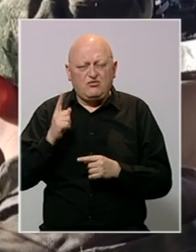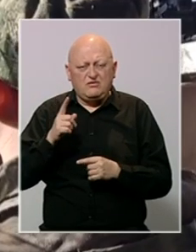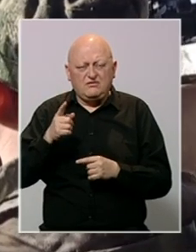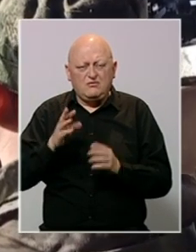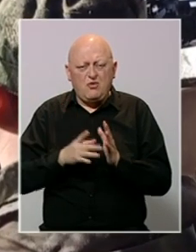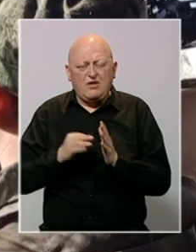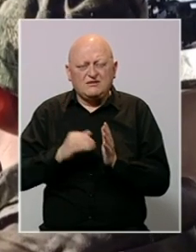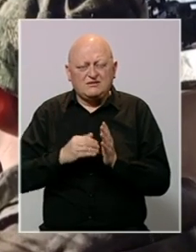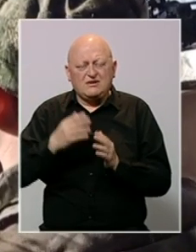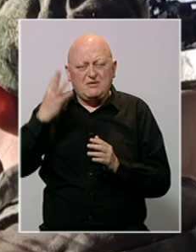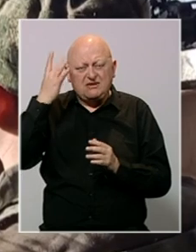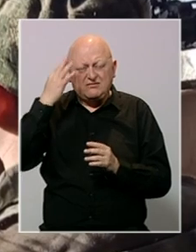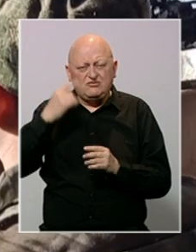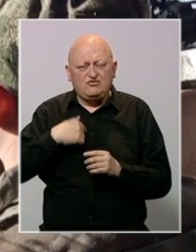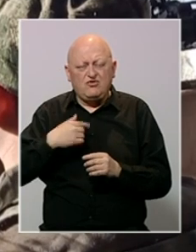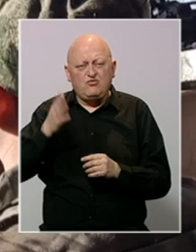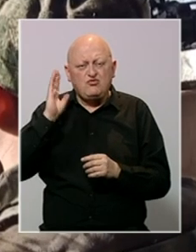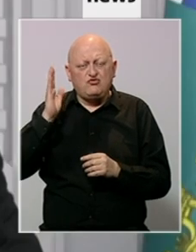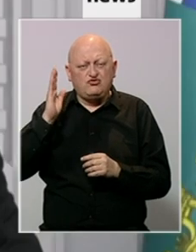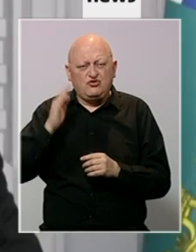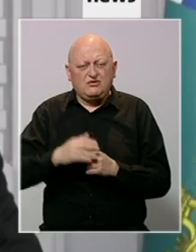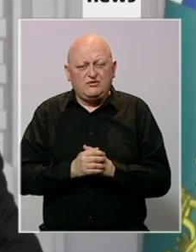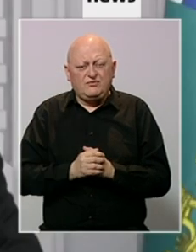se moldavci trebali zabrinuti za svoju budućnost.